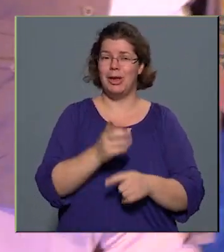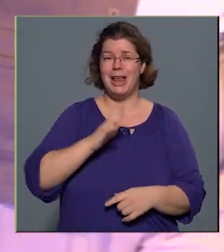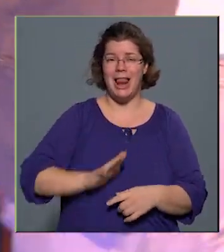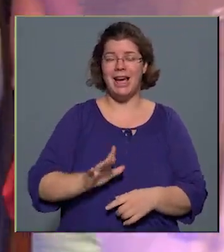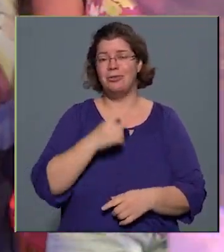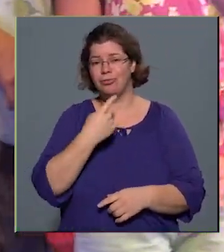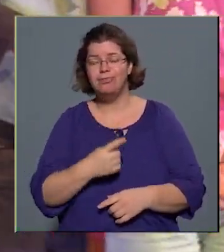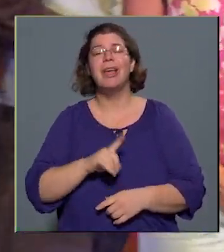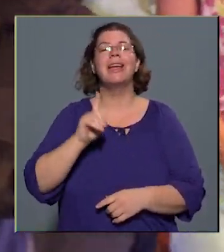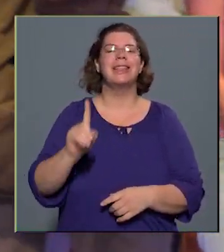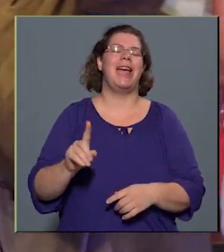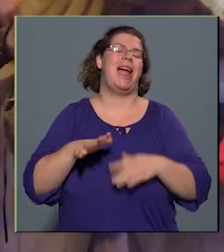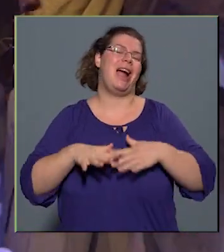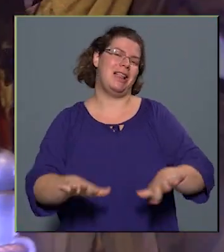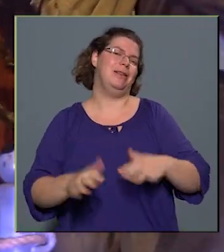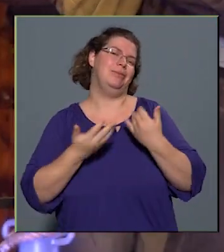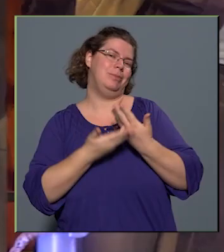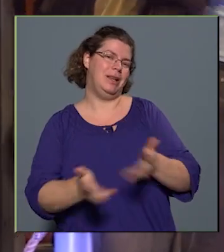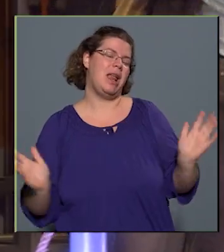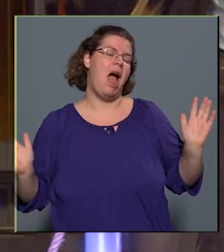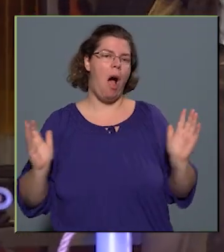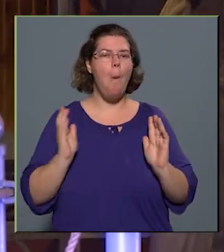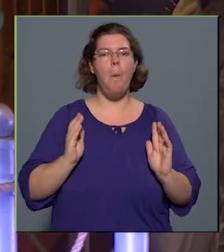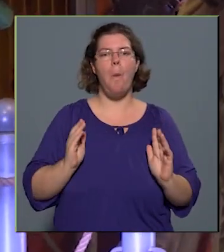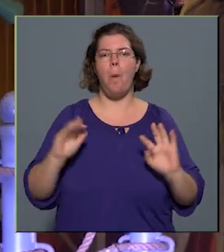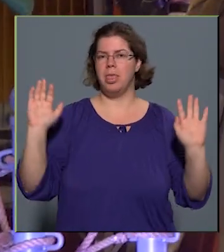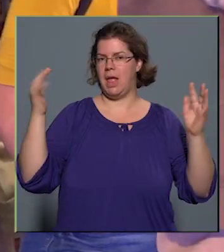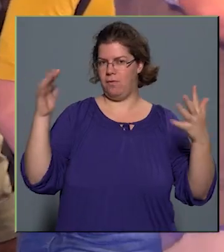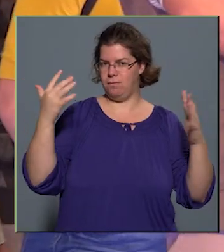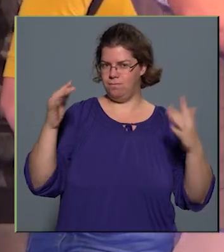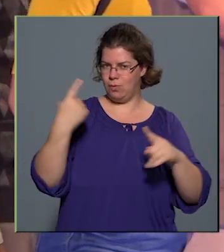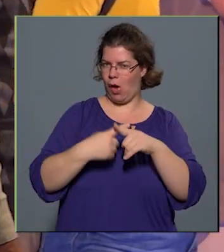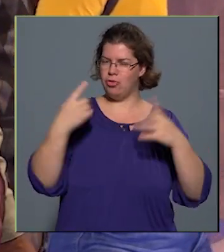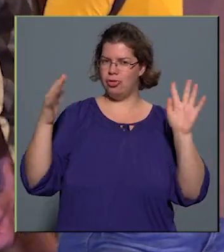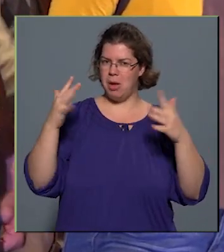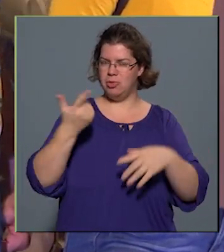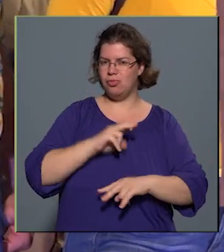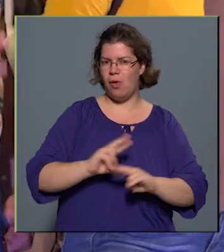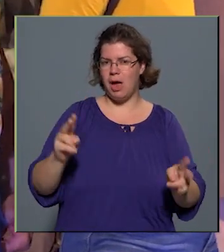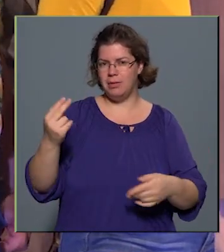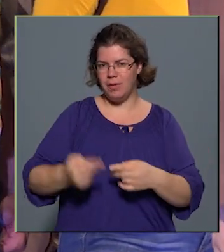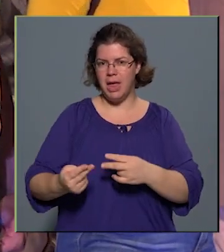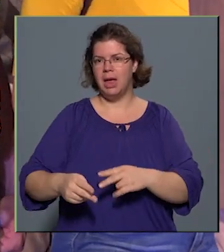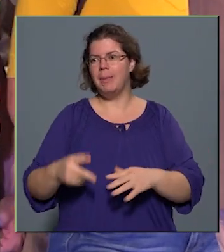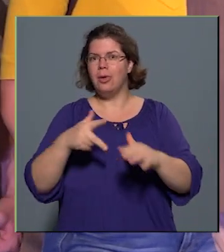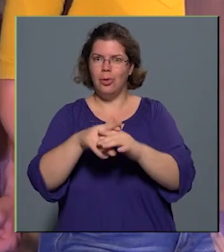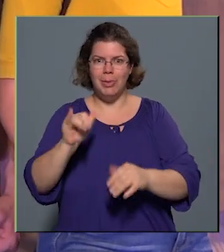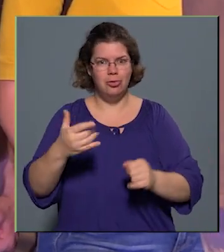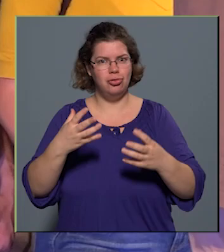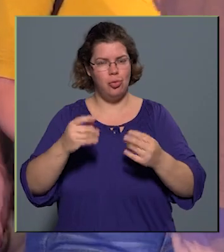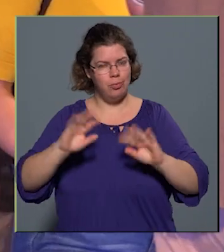de általában azért mindenhol vastaps van a végén, és meg hát közben is nagyon sokszor.